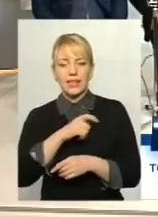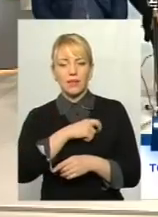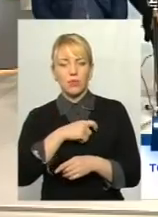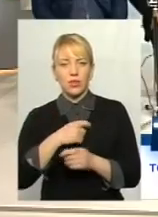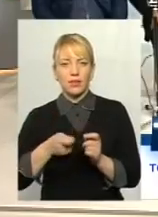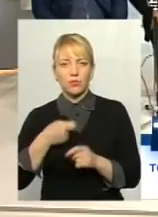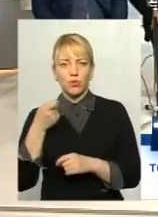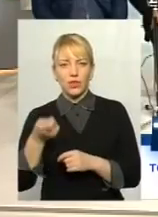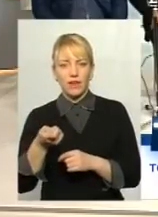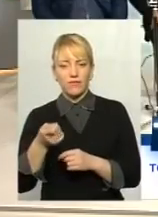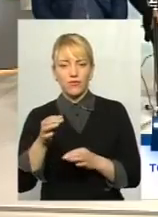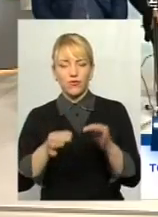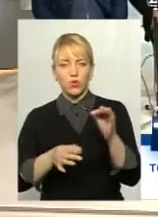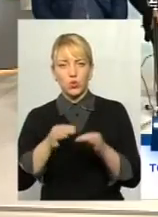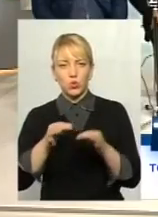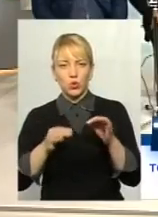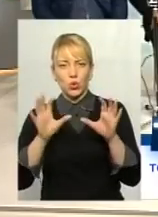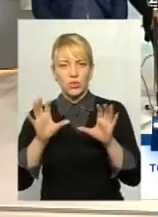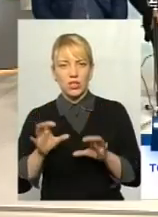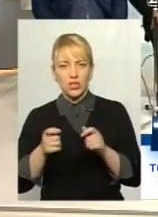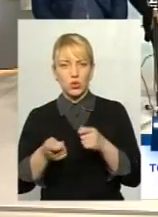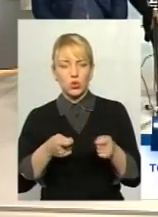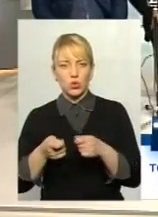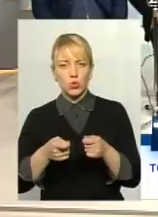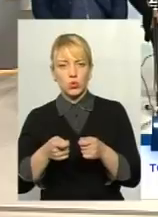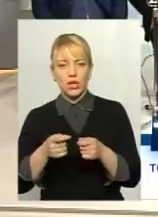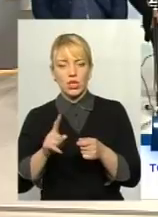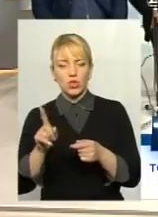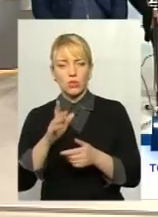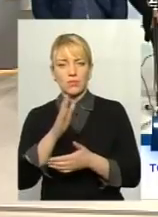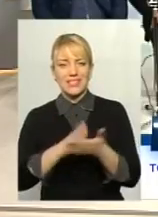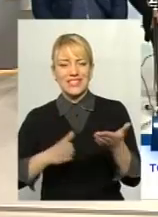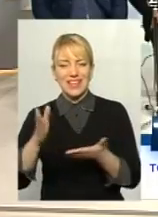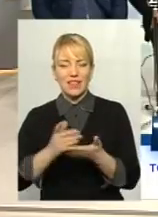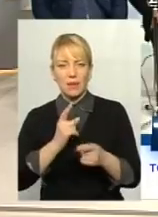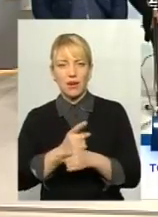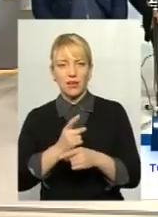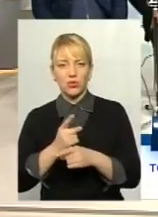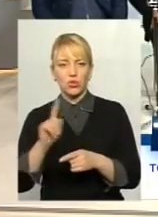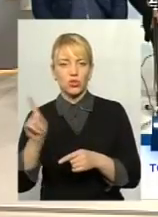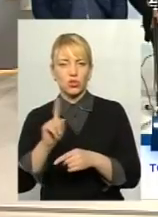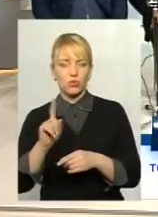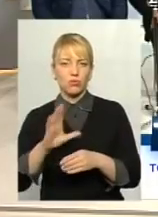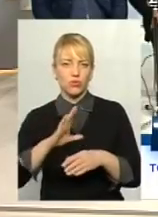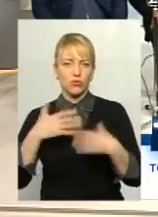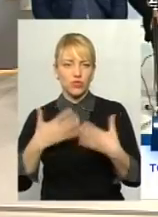суд конституційний, щоб зняти мораторій і щоб це був у вас продаж землі.